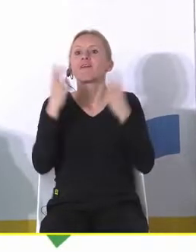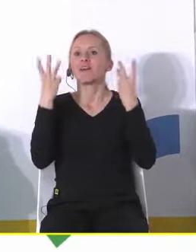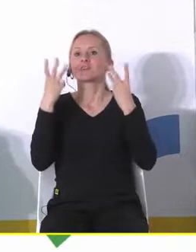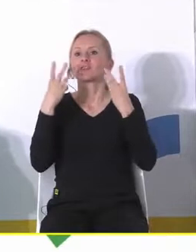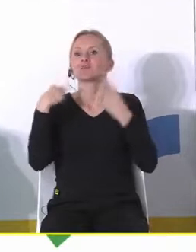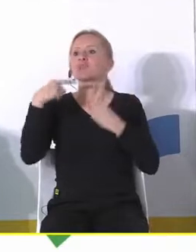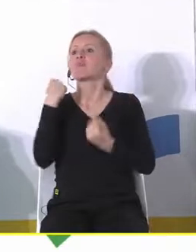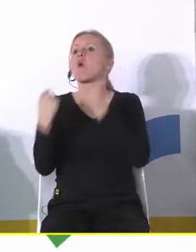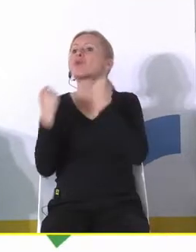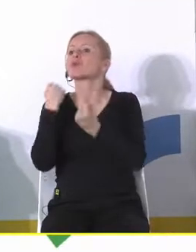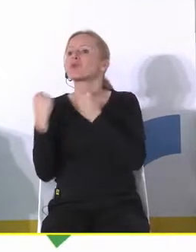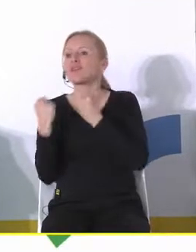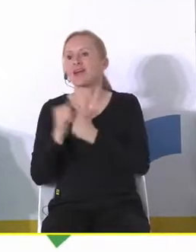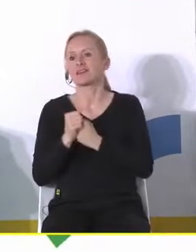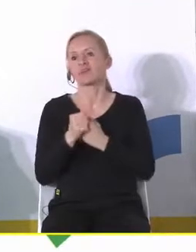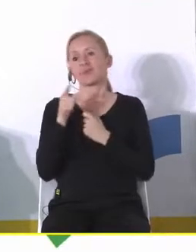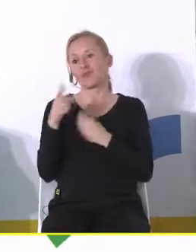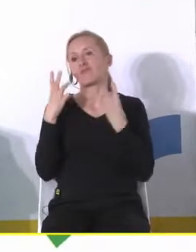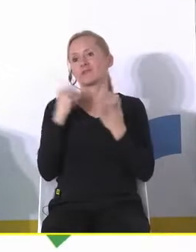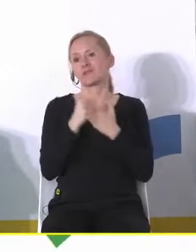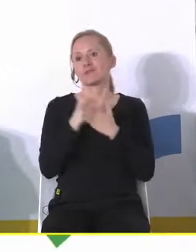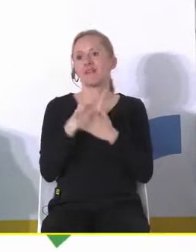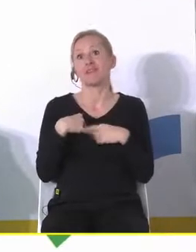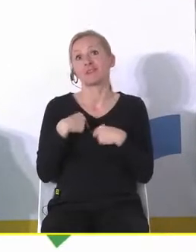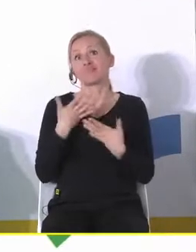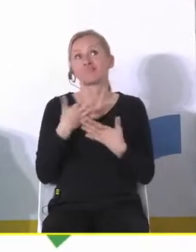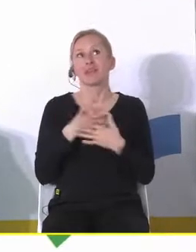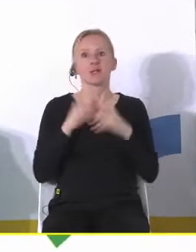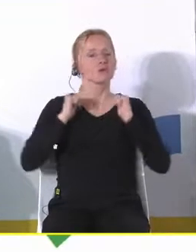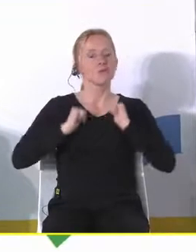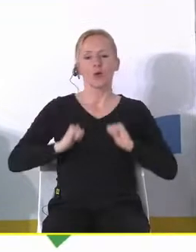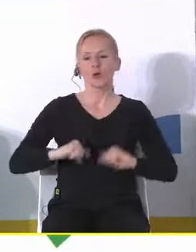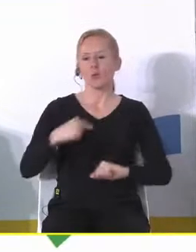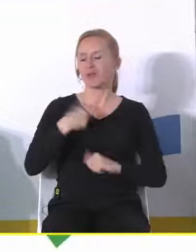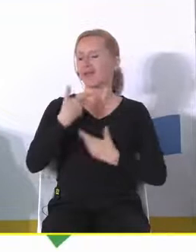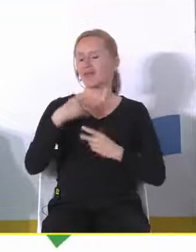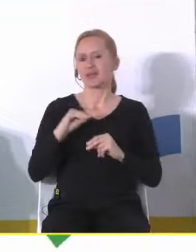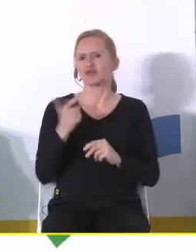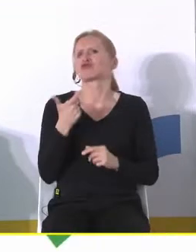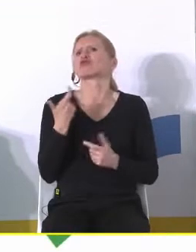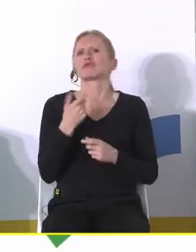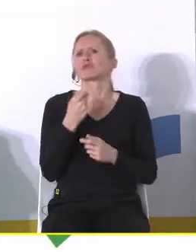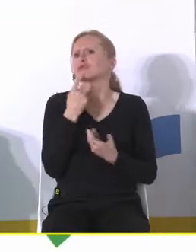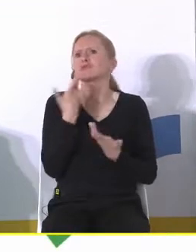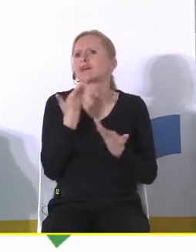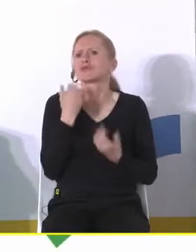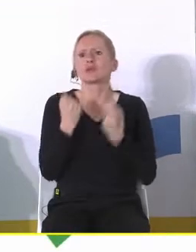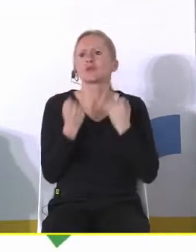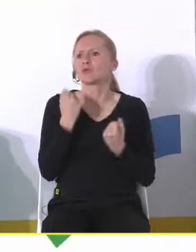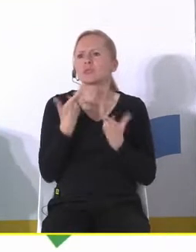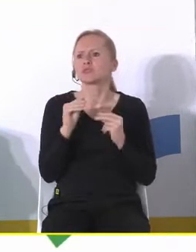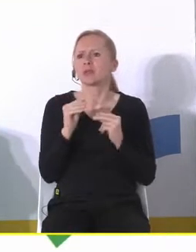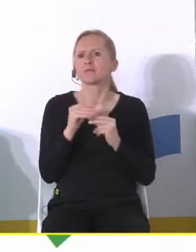tylko tyle tak ale to mnie tak nie uspokoiło za bardzo bo co to znaczy nie utrudniać liczba